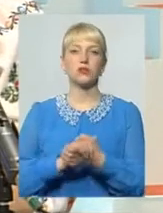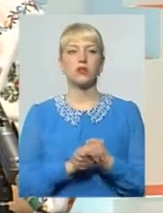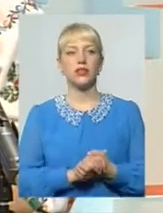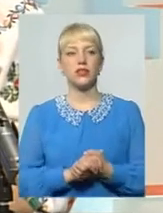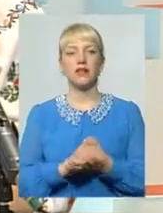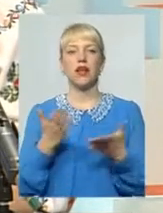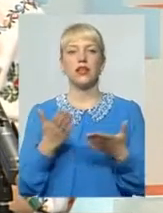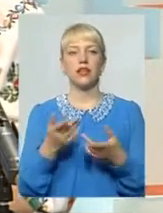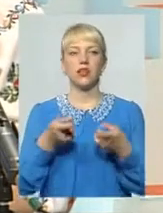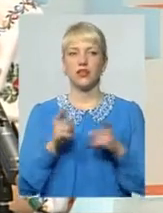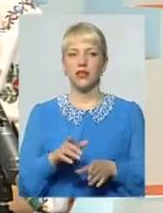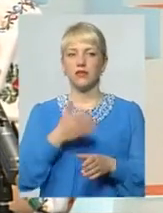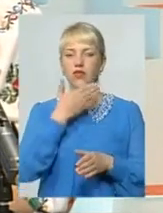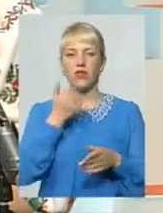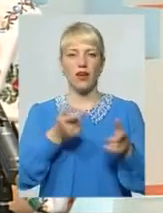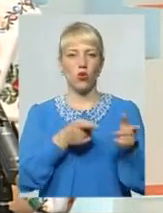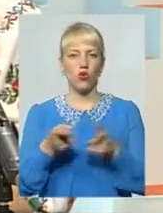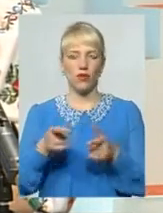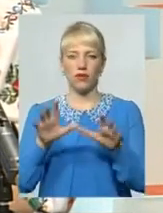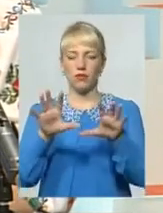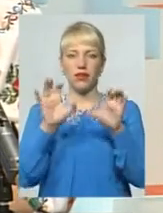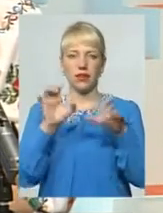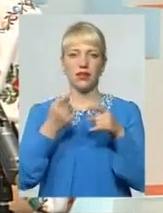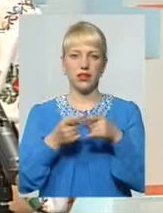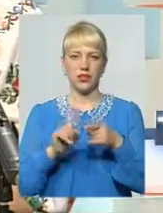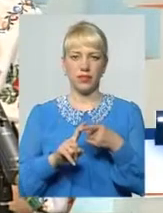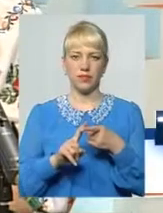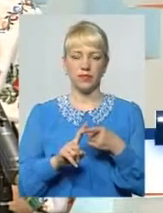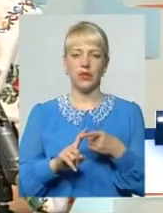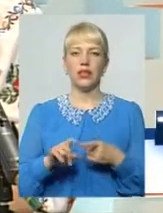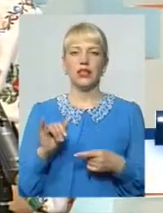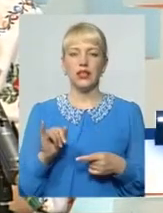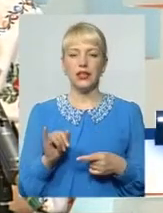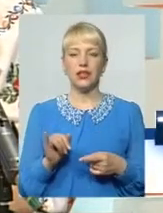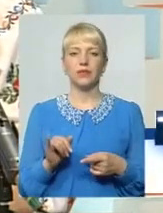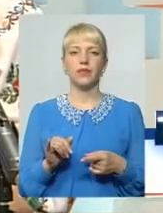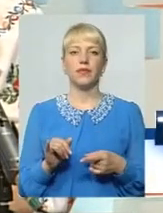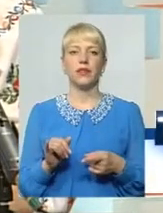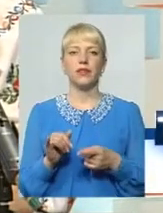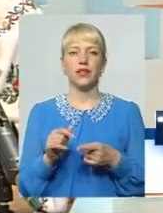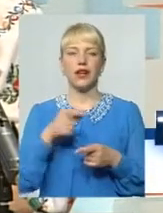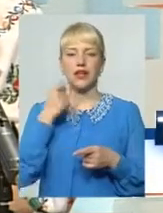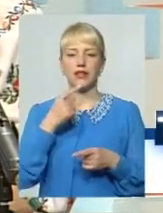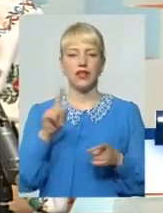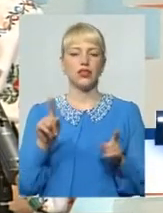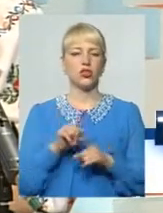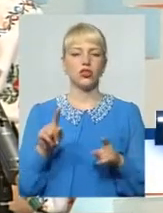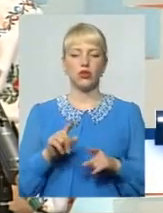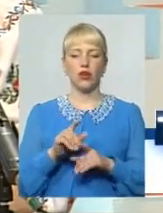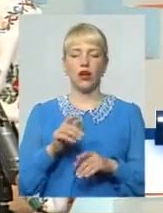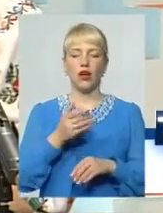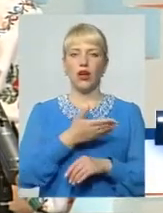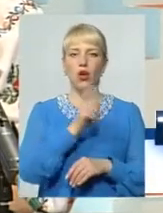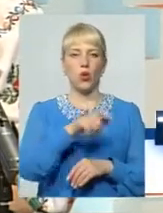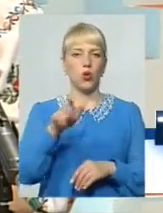дійсно не готові прийняти цей біль І казати, що вони не переживають,